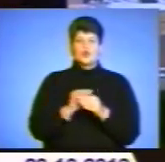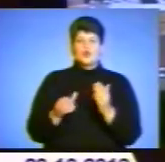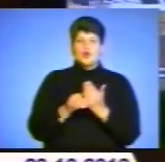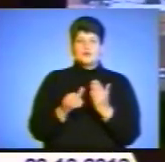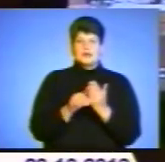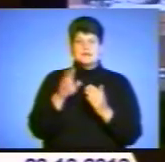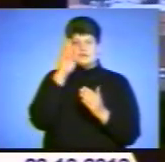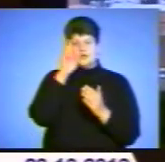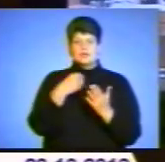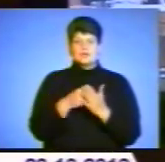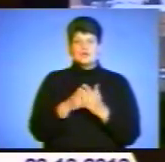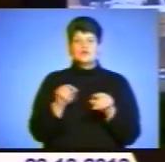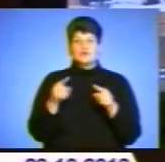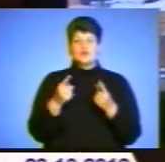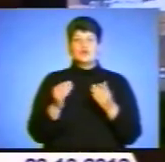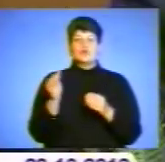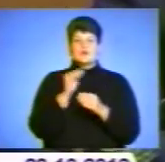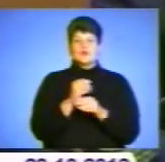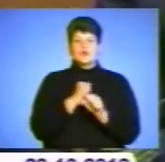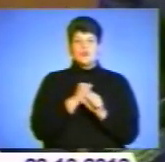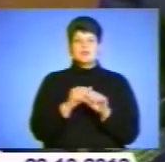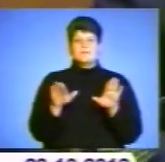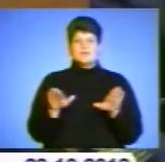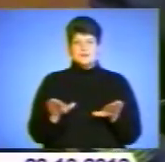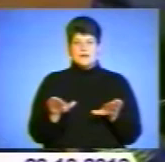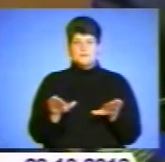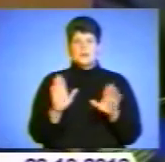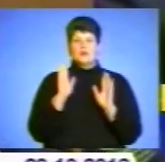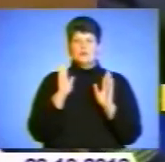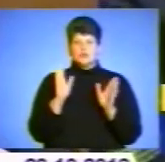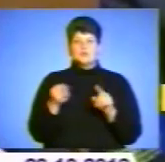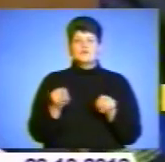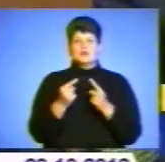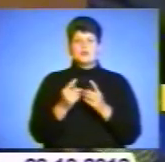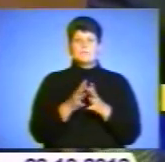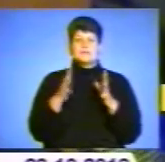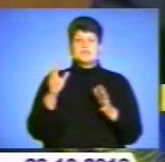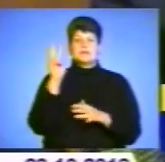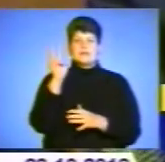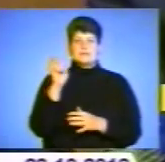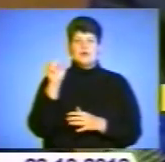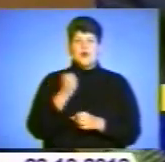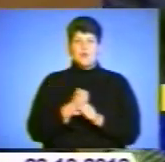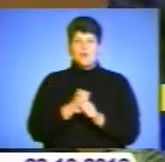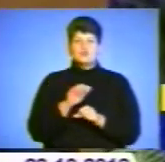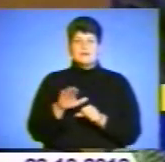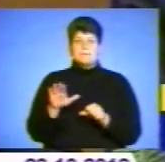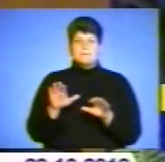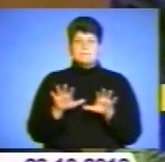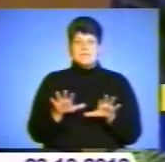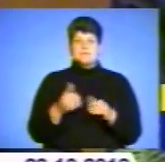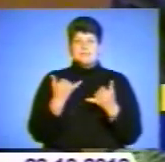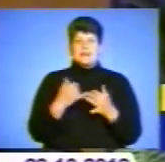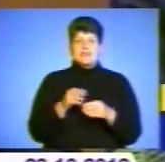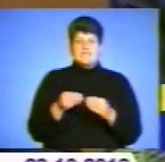бюджету створено додаткові робочі місця. Буде створено понад 300 робочих місць, і ми зараз їх фінансуємо.